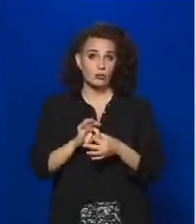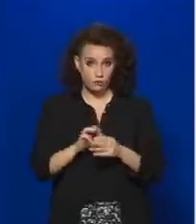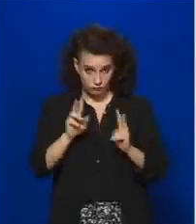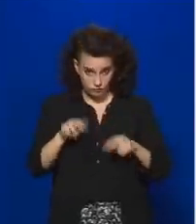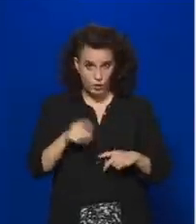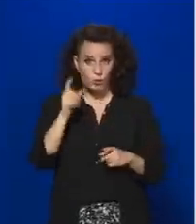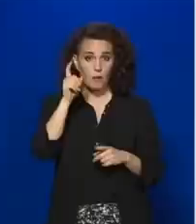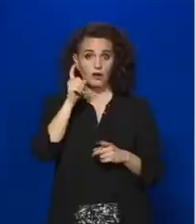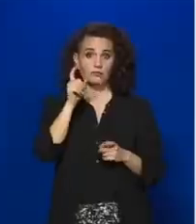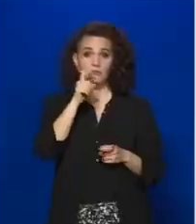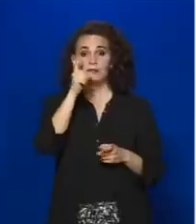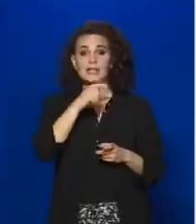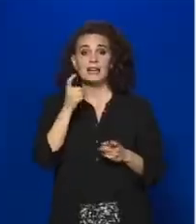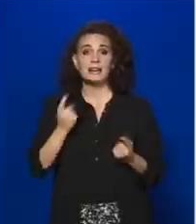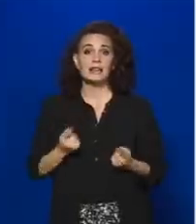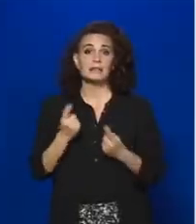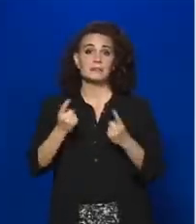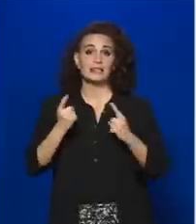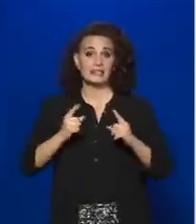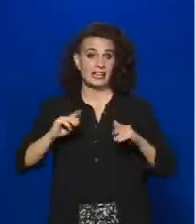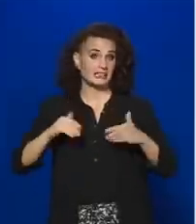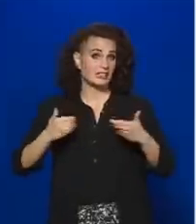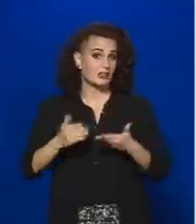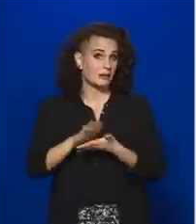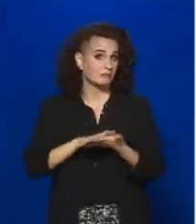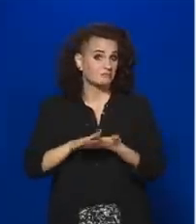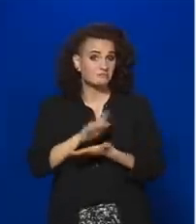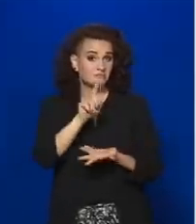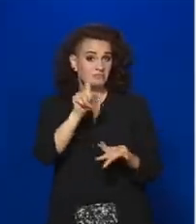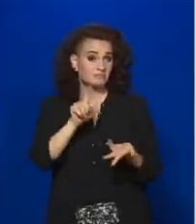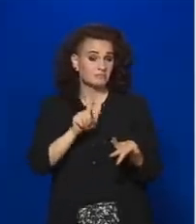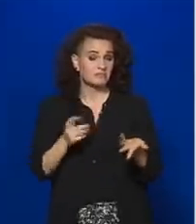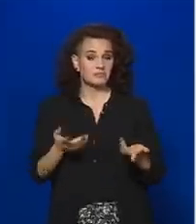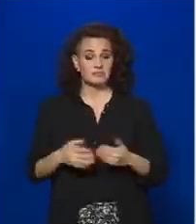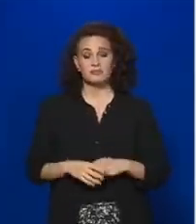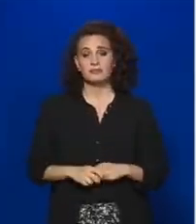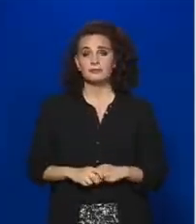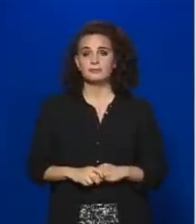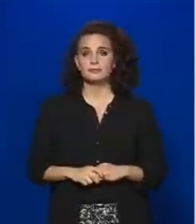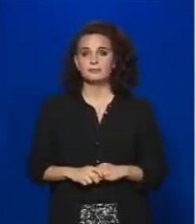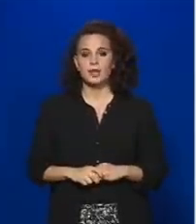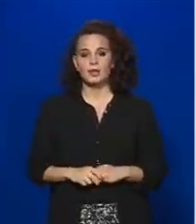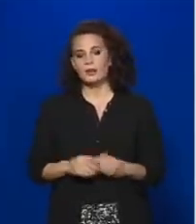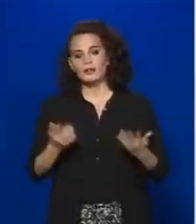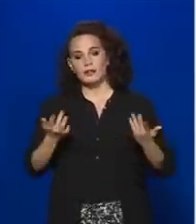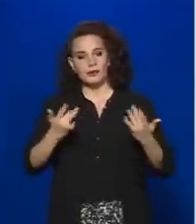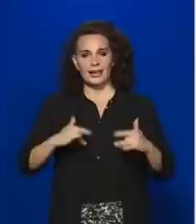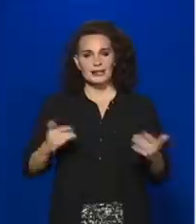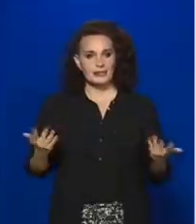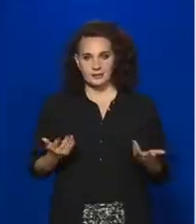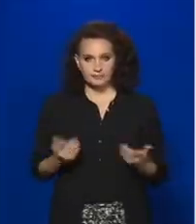rémhírkeltésnek minősülhet-e? A helyzet az az, hogy